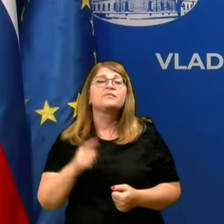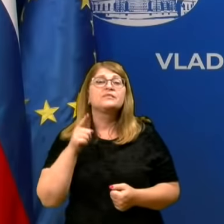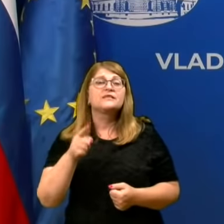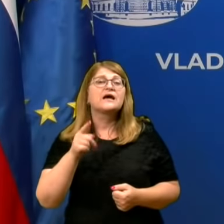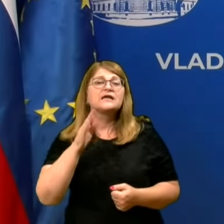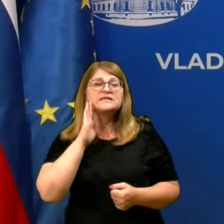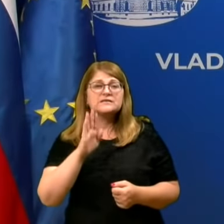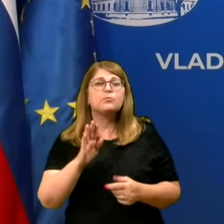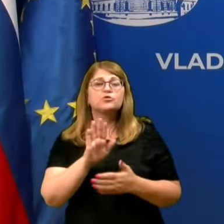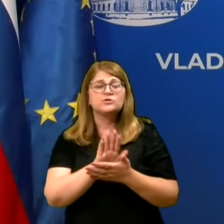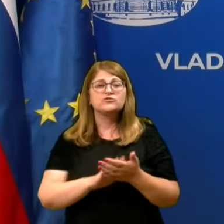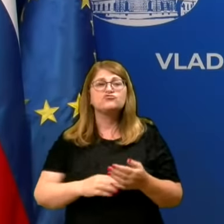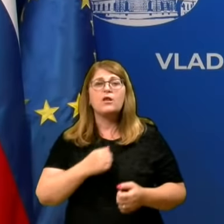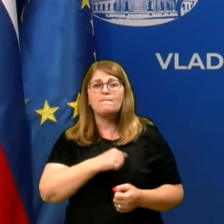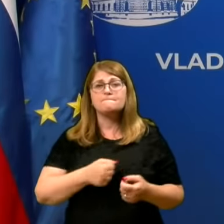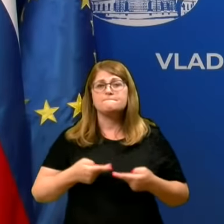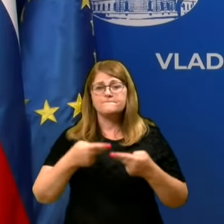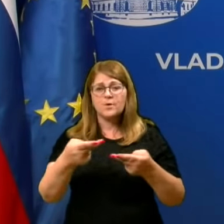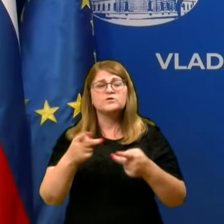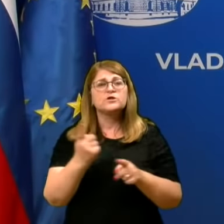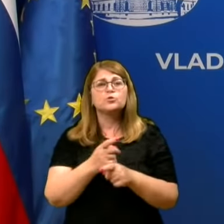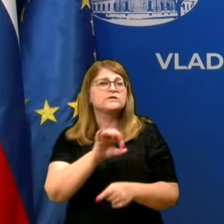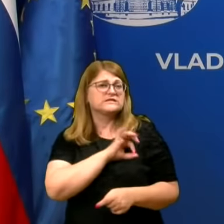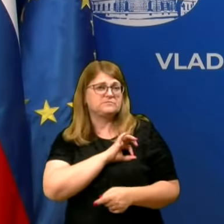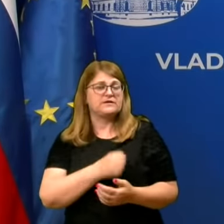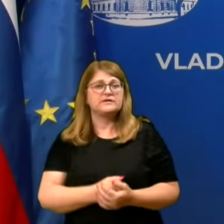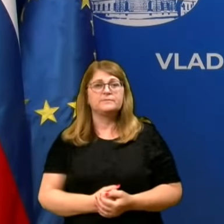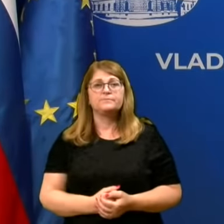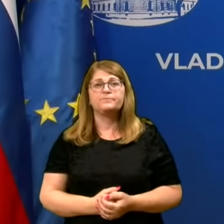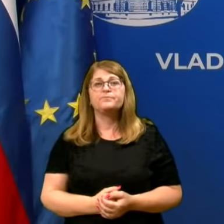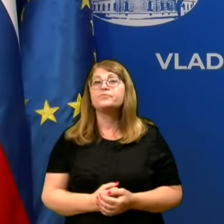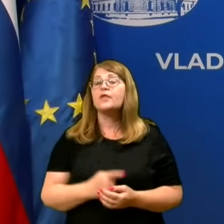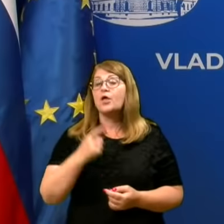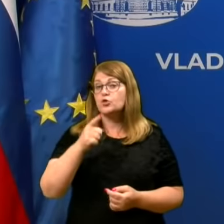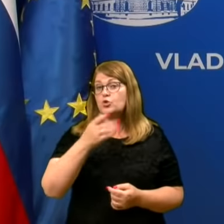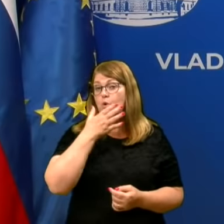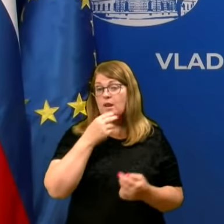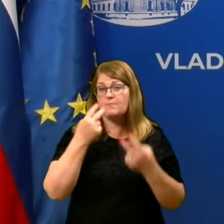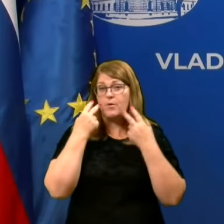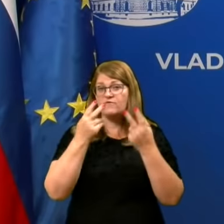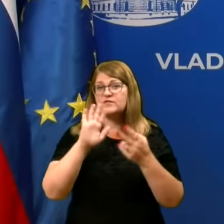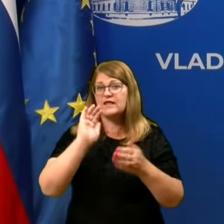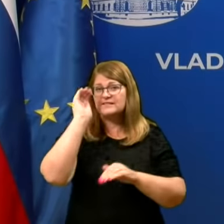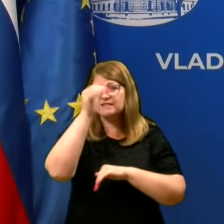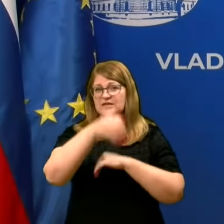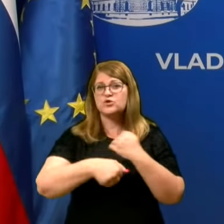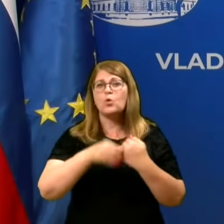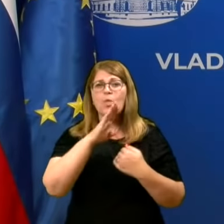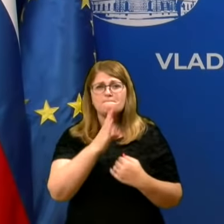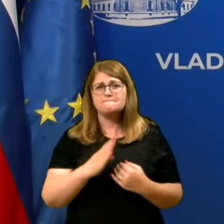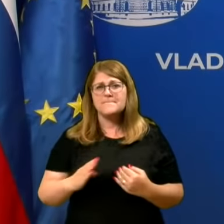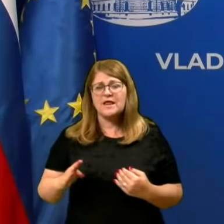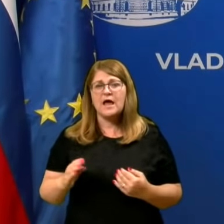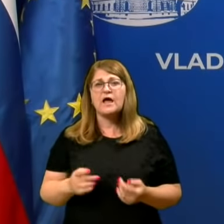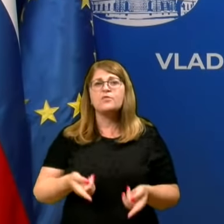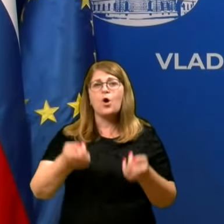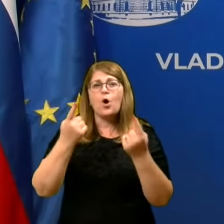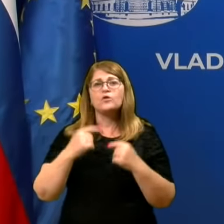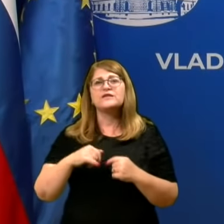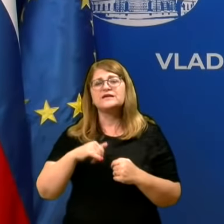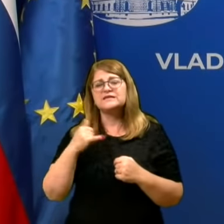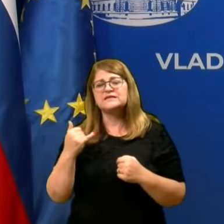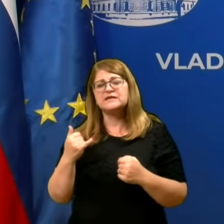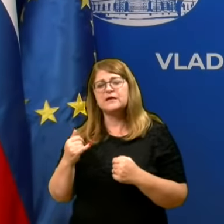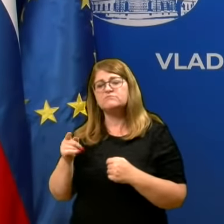povišli lahko hospitalizacije in pa tudi smrti. To lepo vidimo na Zahodnem Balkanu, tako da se je zadnji valj